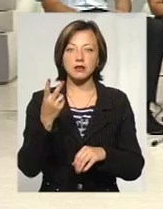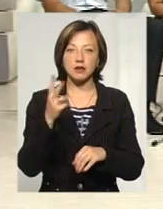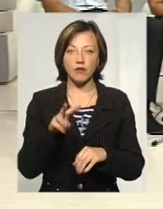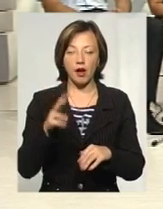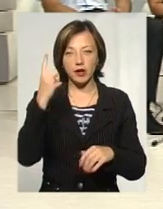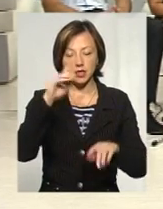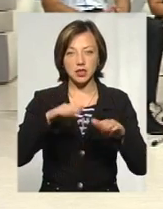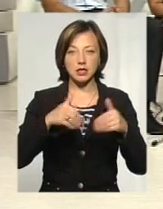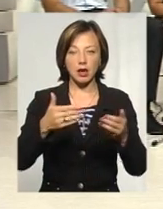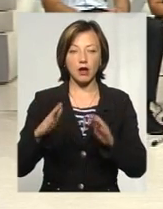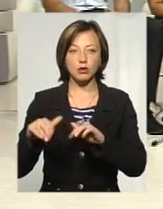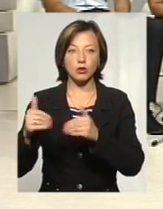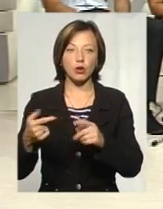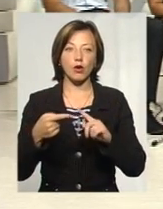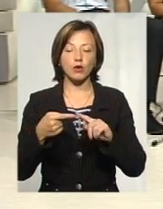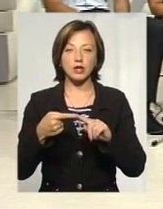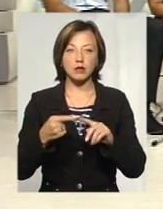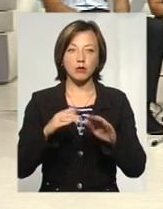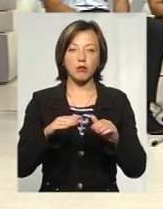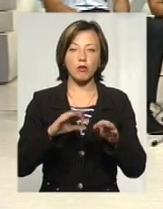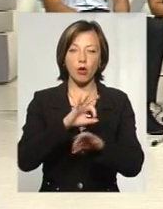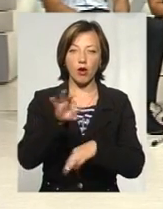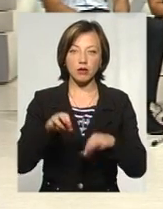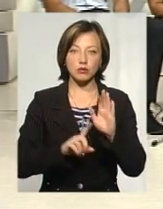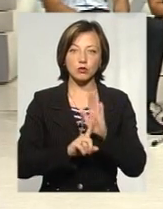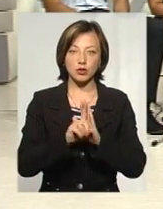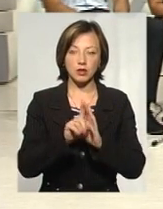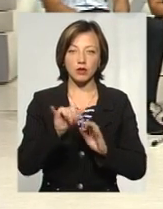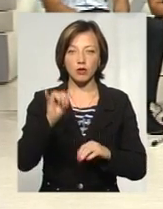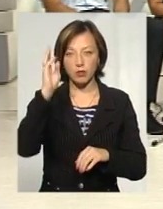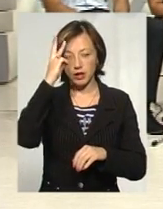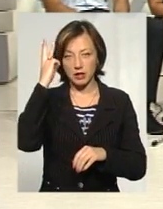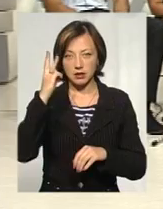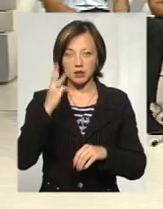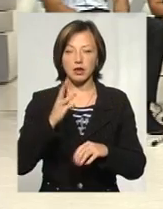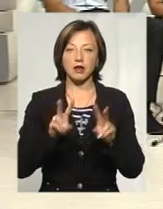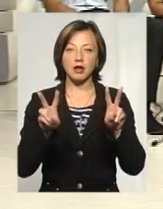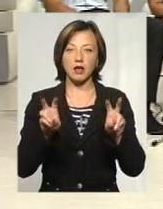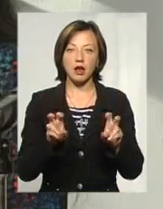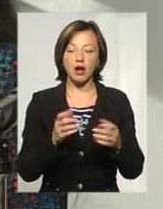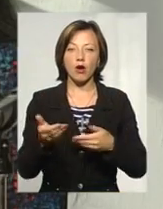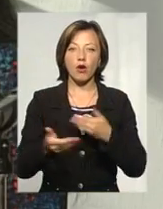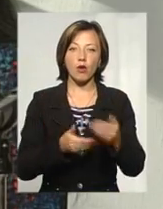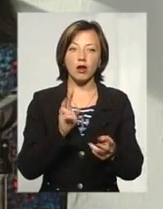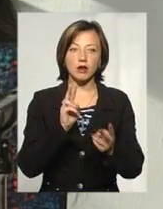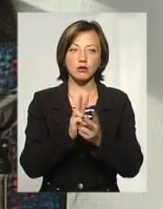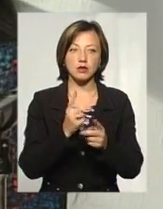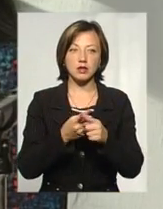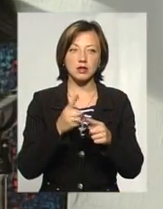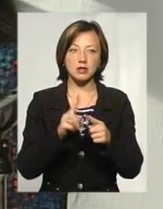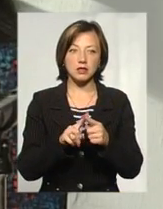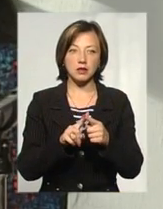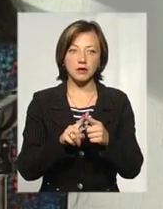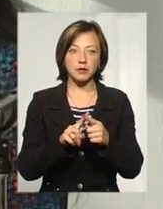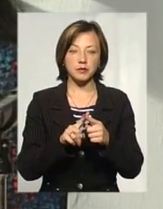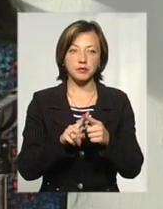ініціатори. Один проєкт ми вже розпочали в Хмельницькому, ініціативу «Крок на зустріч». Це ініціатива «Кроків на